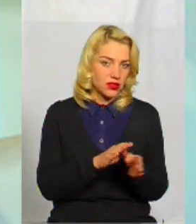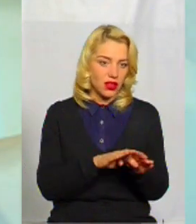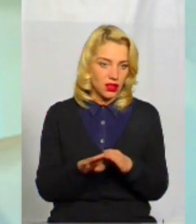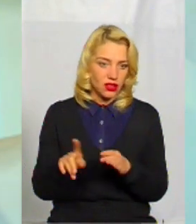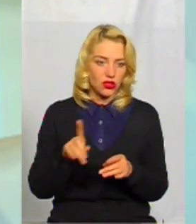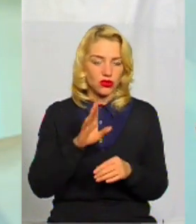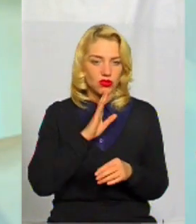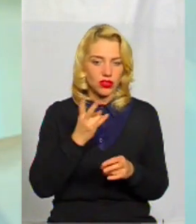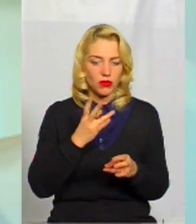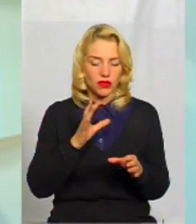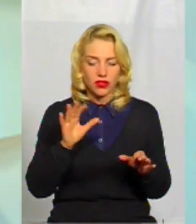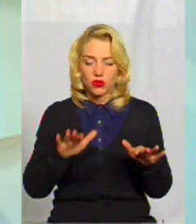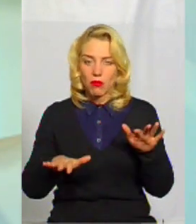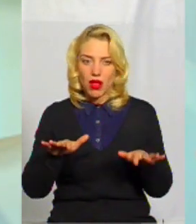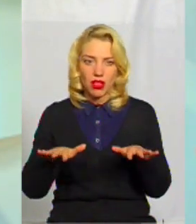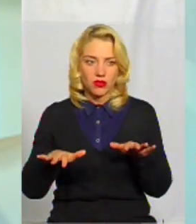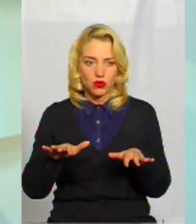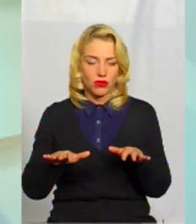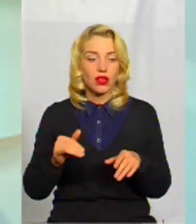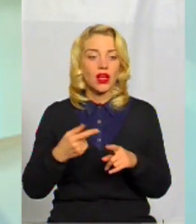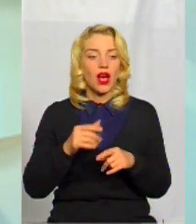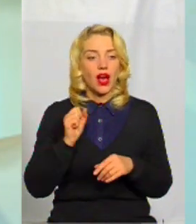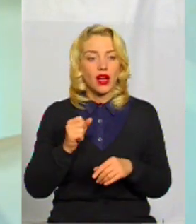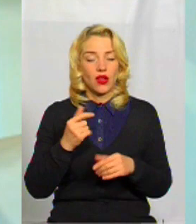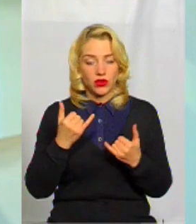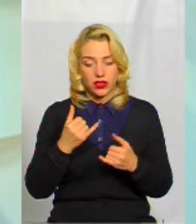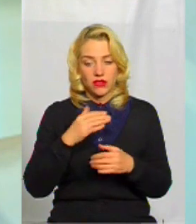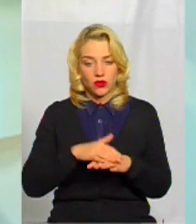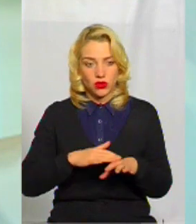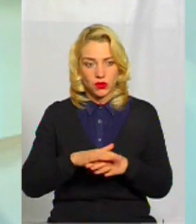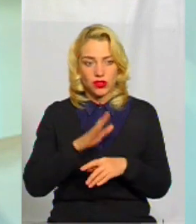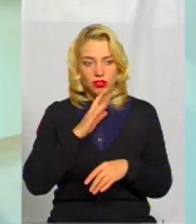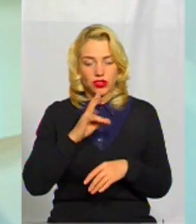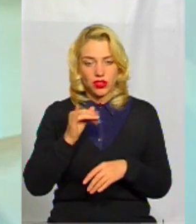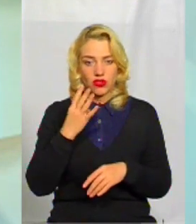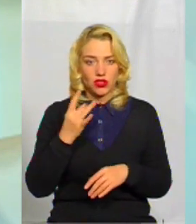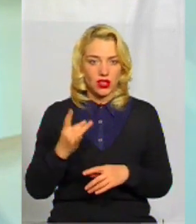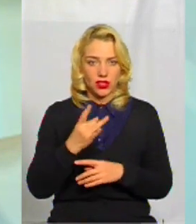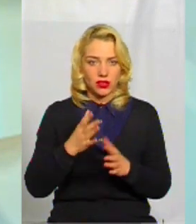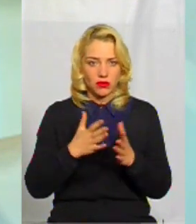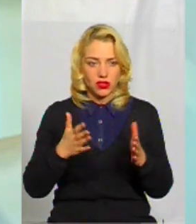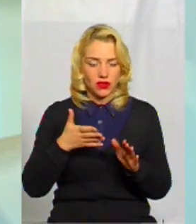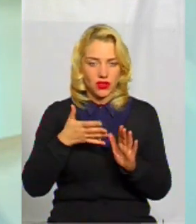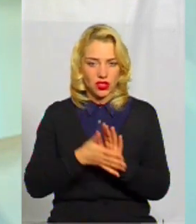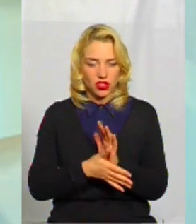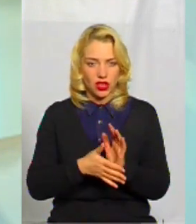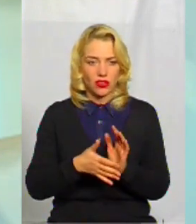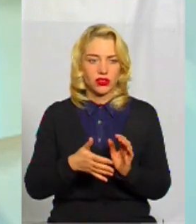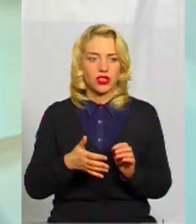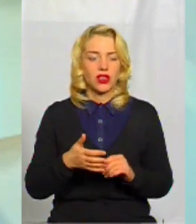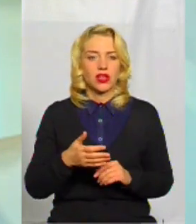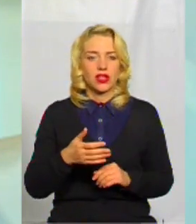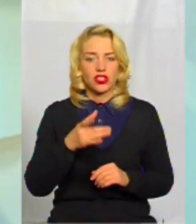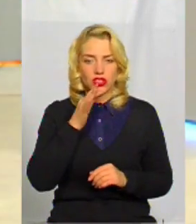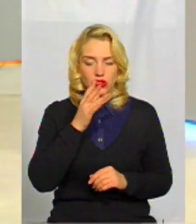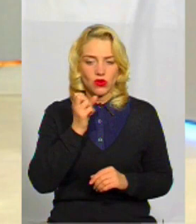має балансувати це все. Дійсно, в нас наразі в суспільстві жінки в чотири рази більше часу витрачають на цю хатню, неоплачену домашню